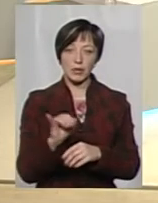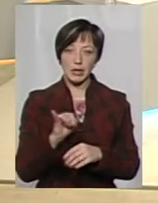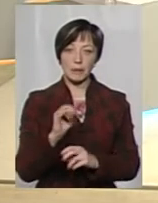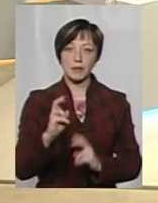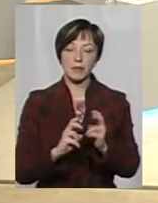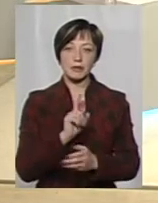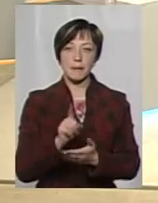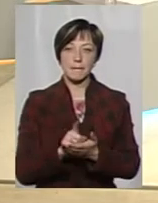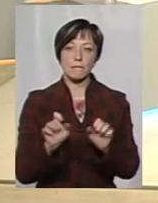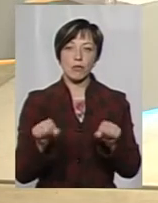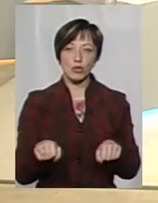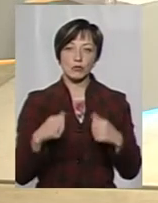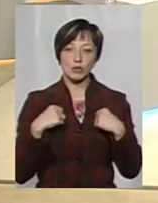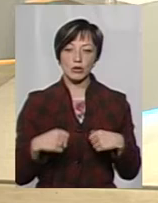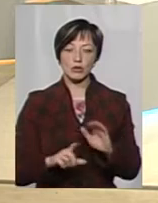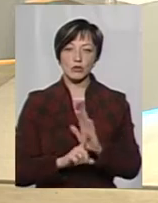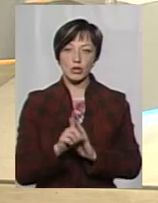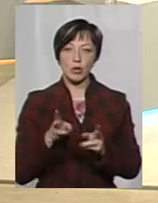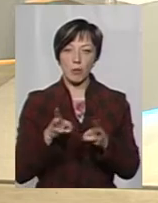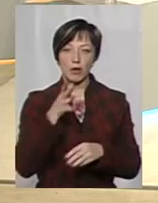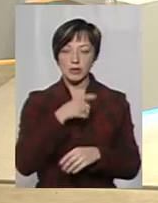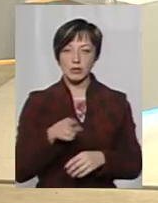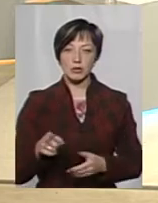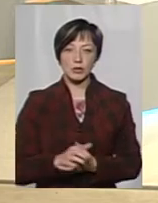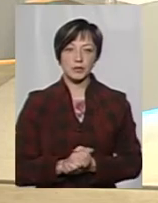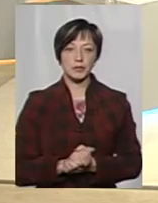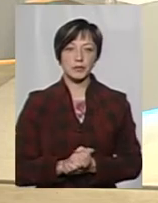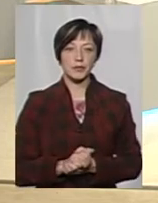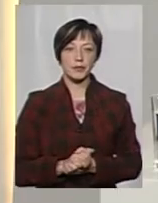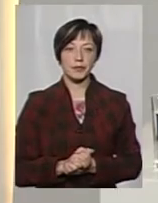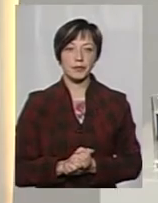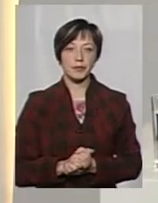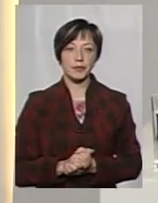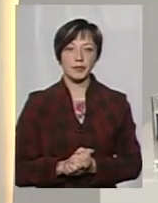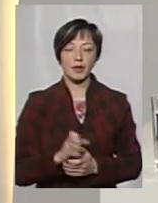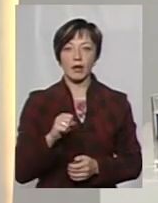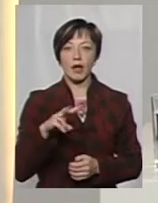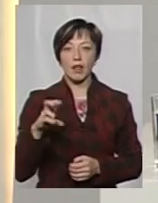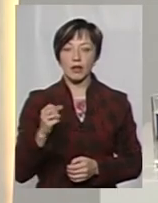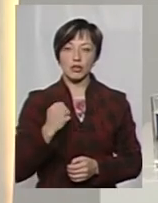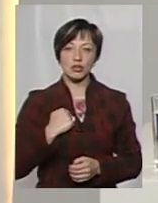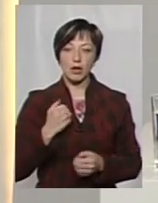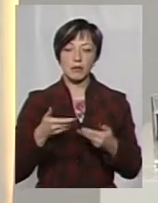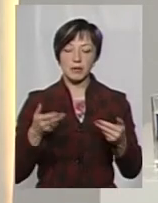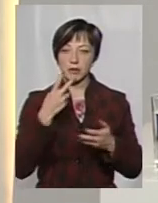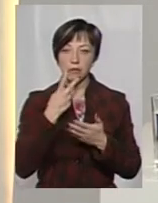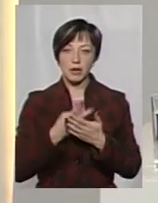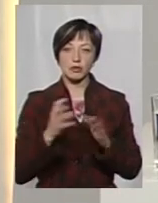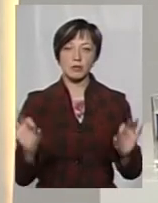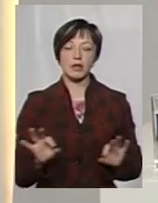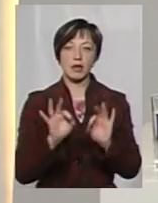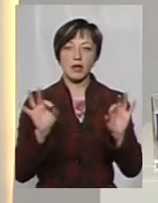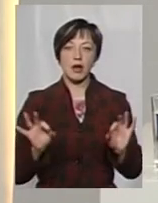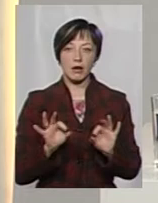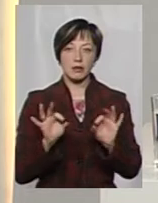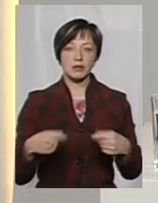спокійно розпочати опальний сезон. Але, на жаль, ми не бачимо ніяких